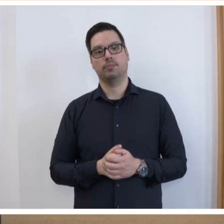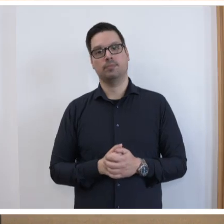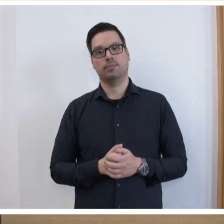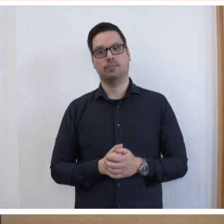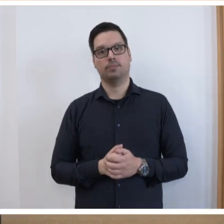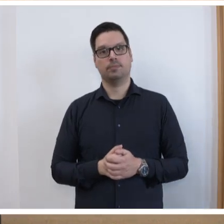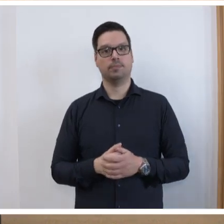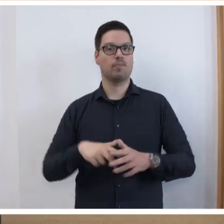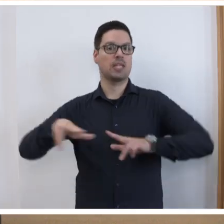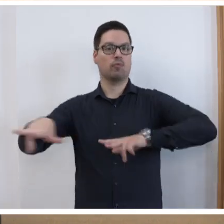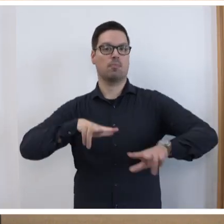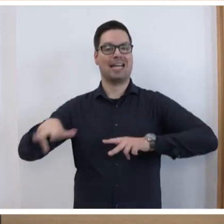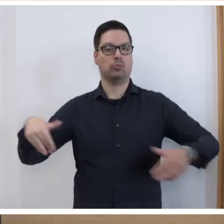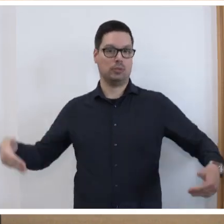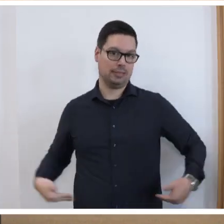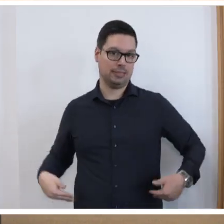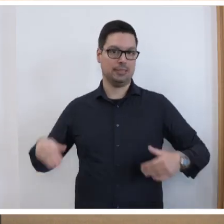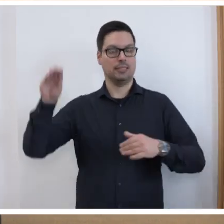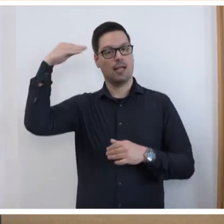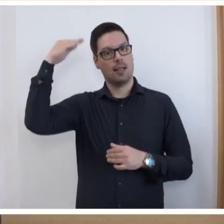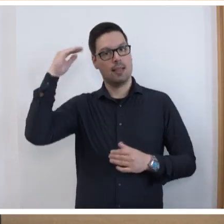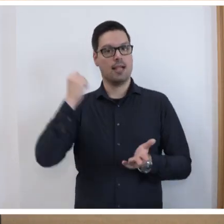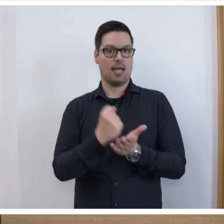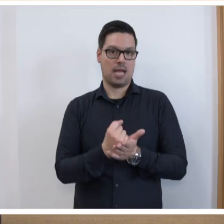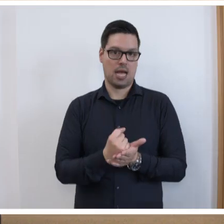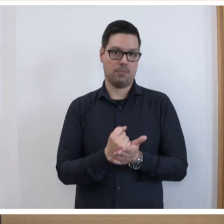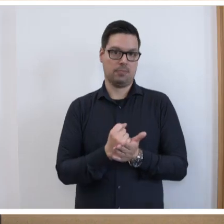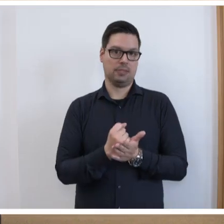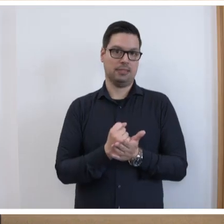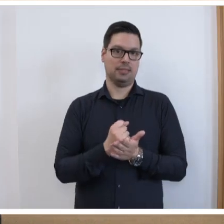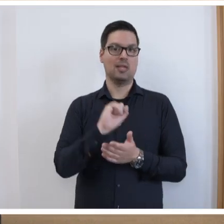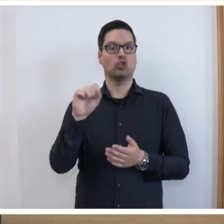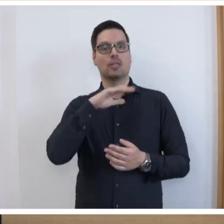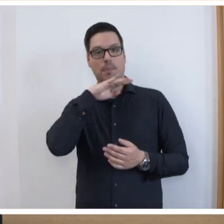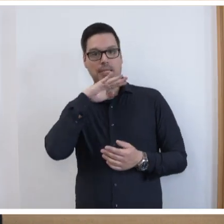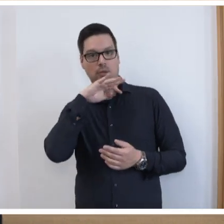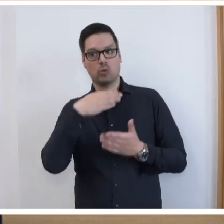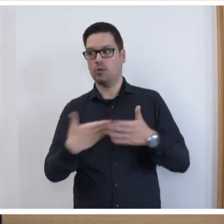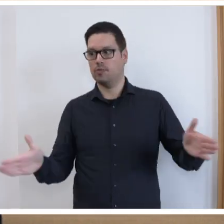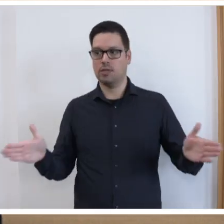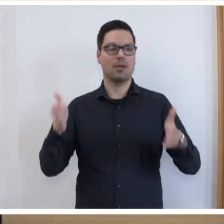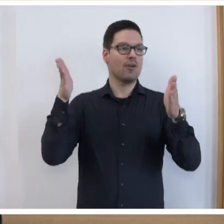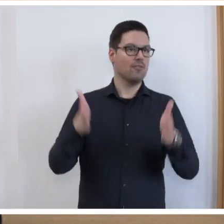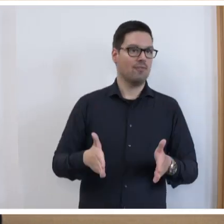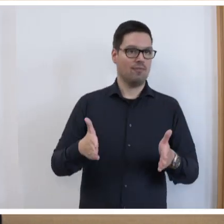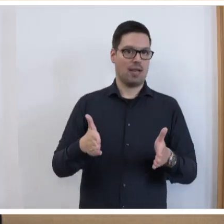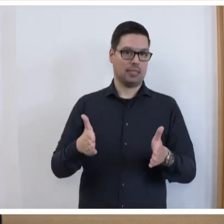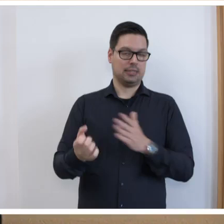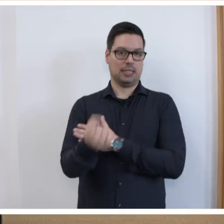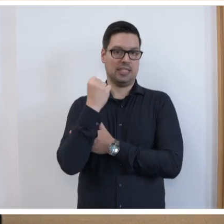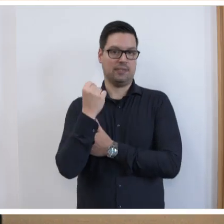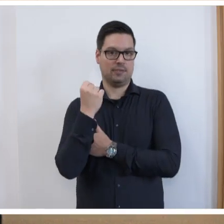Der Vorbereitungsdienst für das Lehramt für Sonderpädagogik, den wollen wir öffnen mit Blick auf den Fachkräftebedarf und zwar für